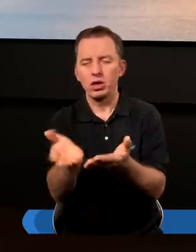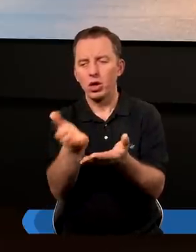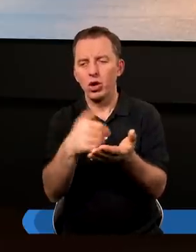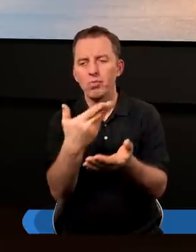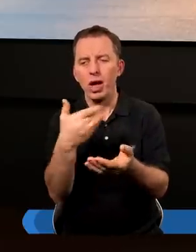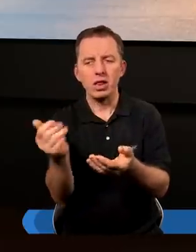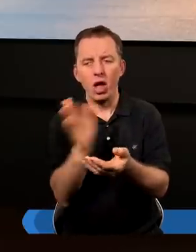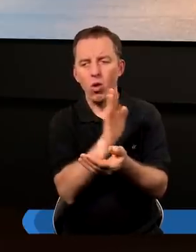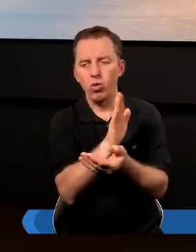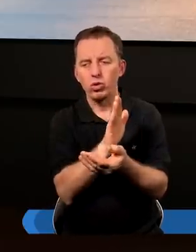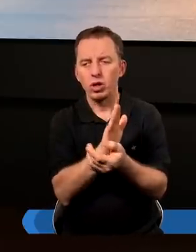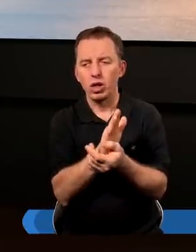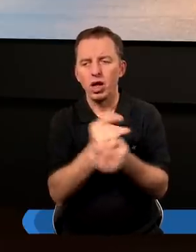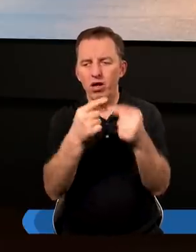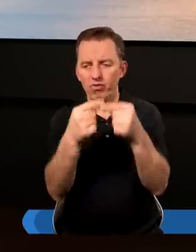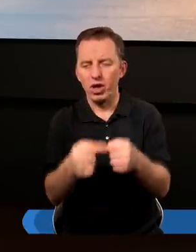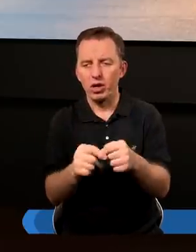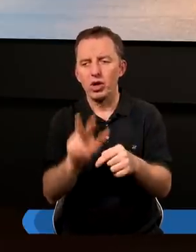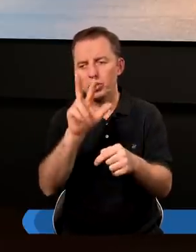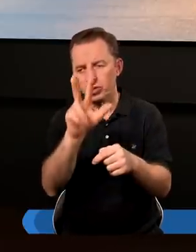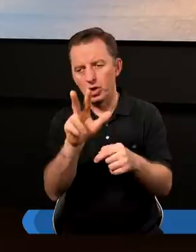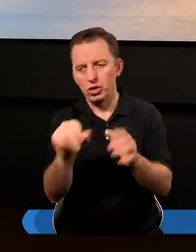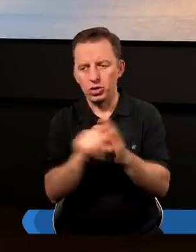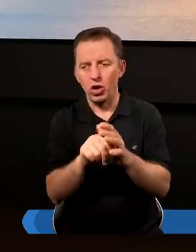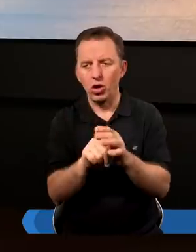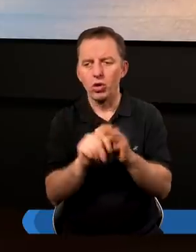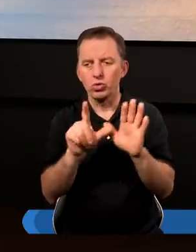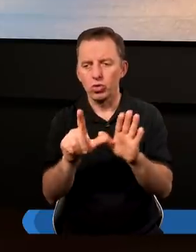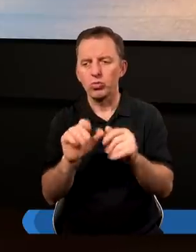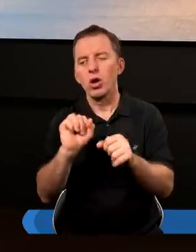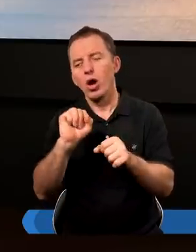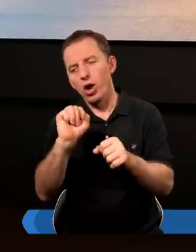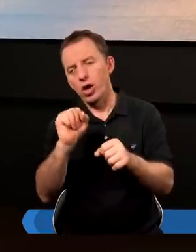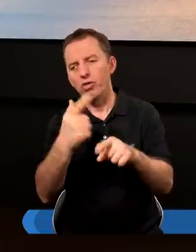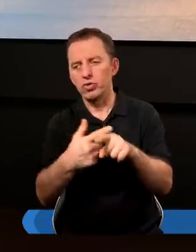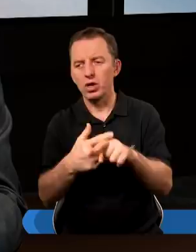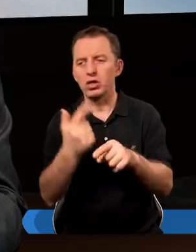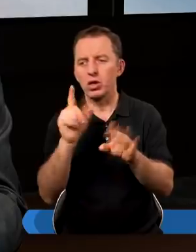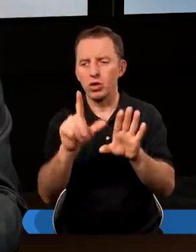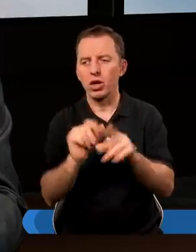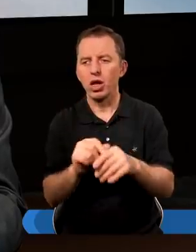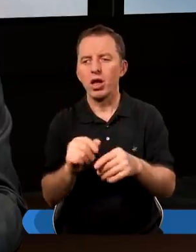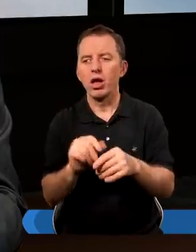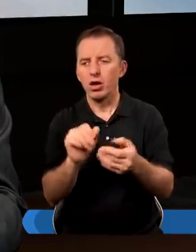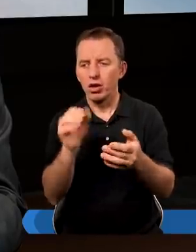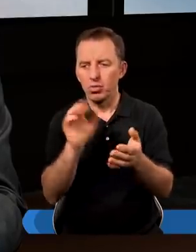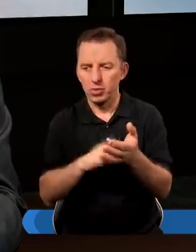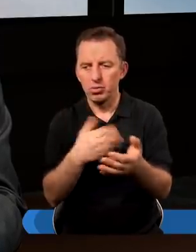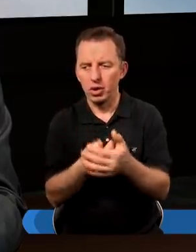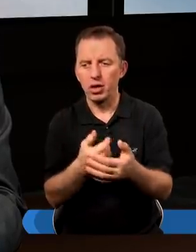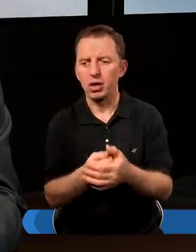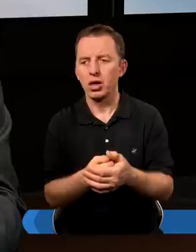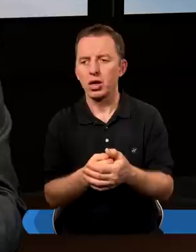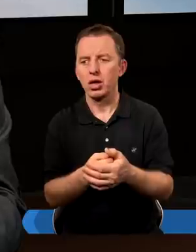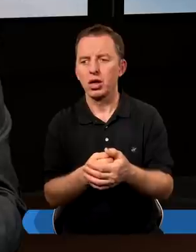Ewangelii Mateusza wersety od 3 do 7 oraz 22. Czytam z nowego przekładu Pisma